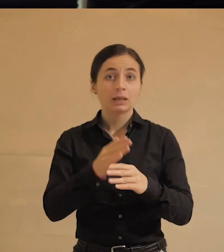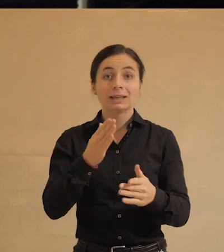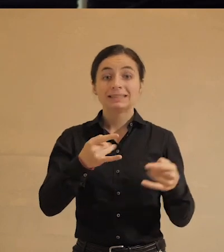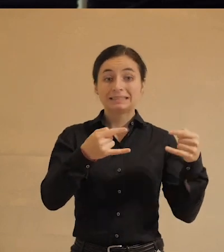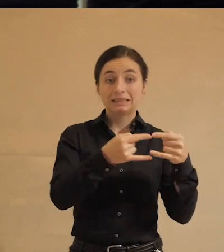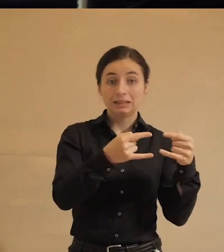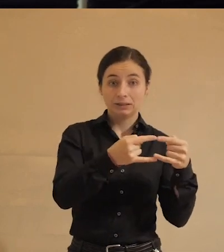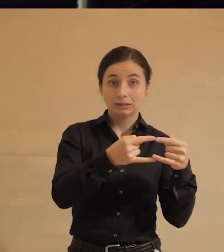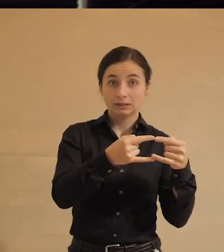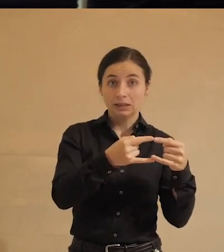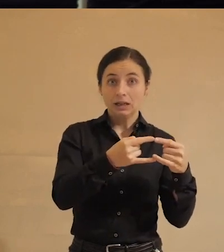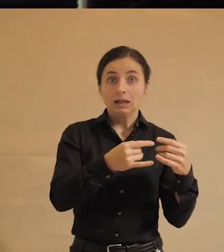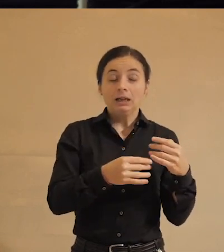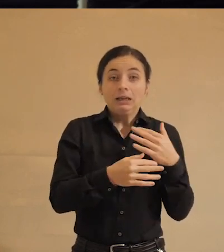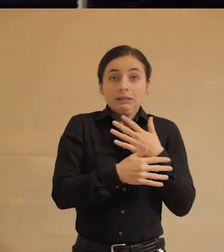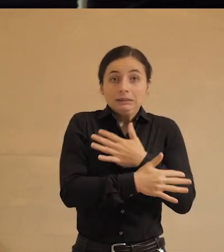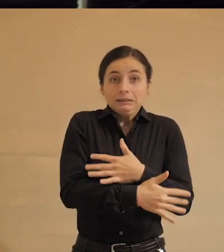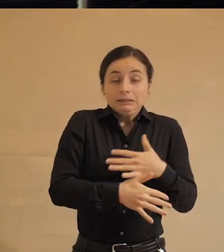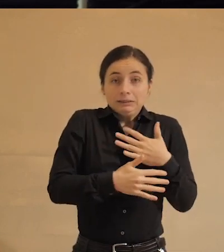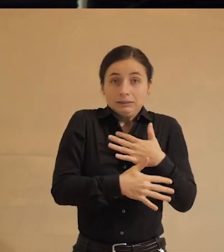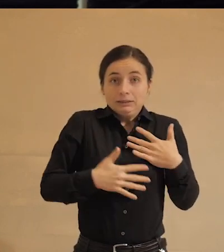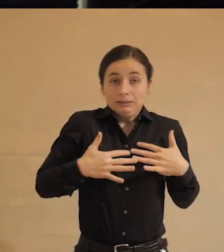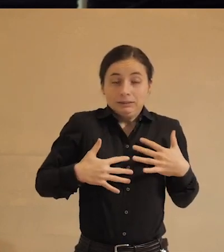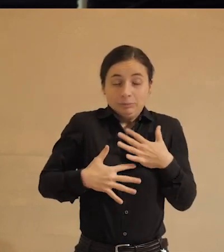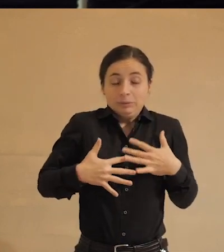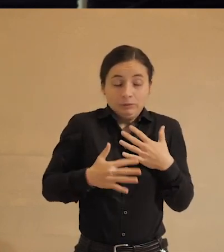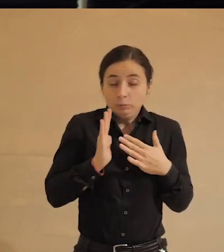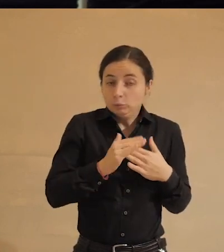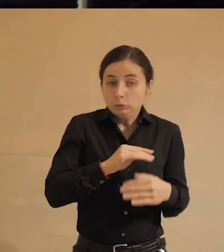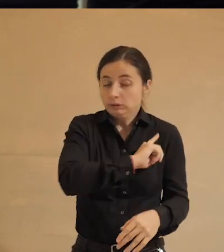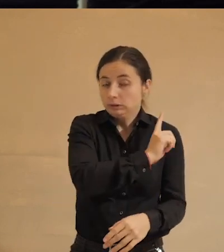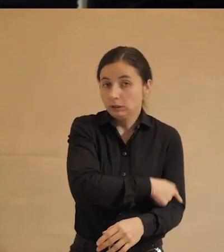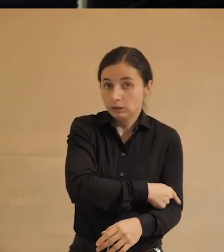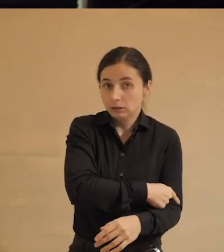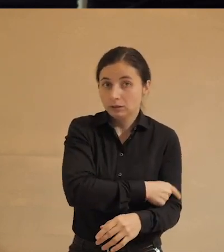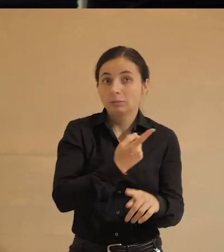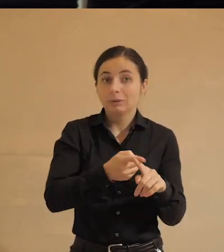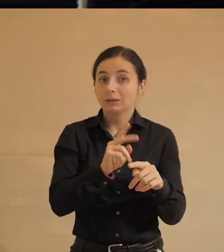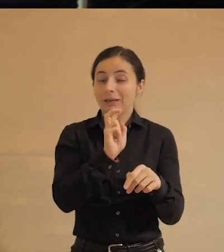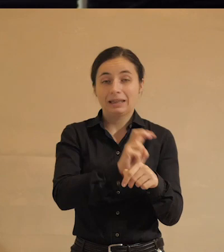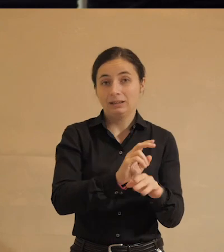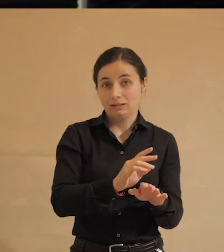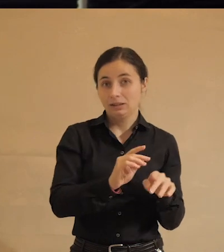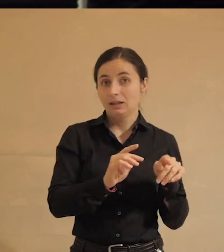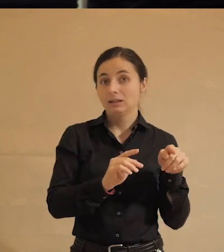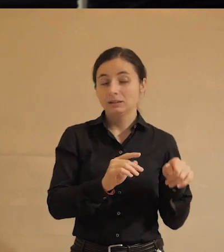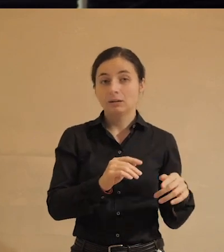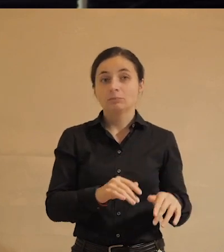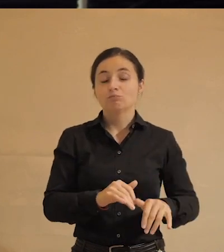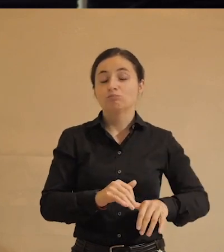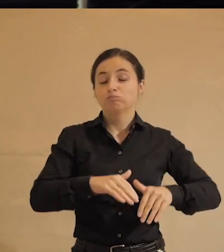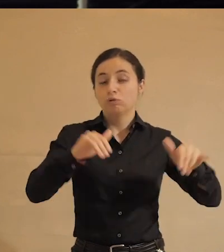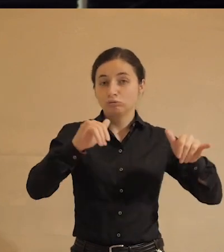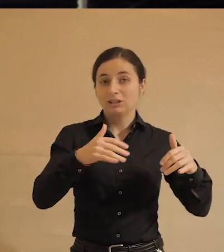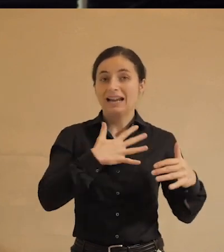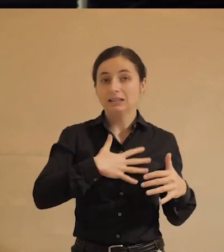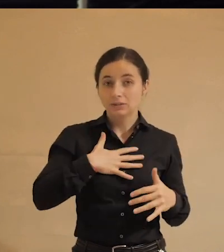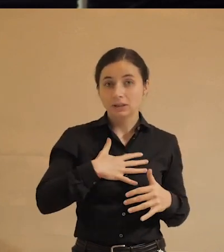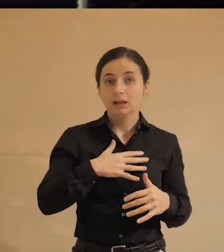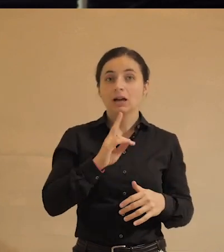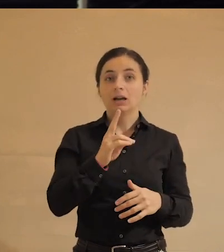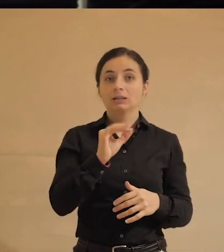телевизор, у вас будет цыпь по всему телу. Такое мое экспертное заключение. Поэтому не ходите туда, там вам внушают тревожность, повышают ваш уровень